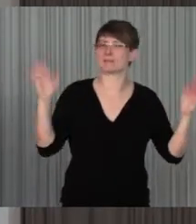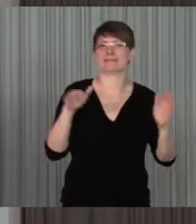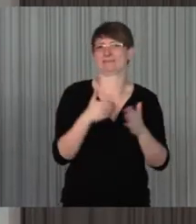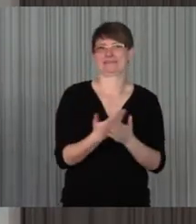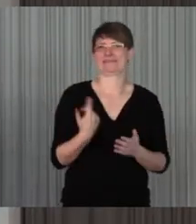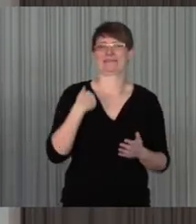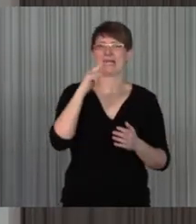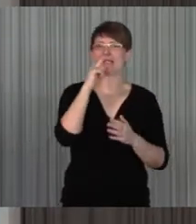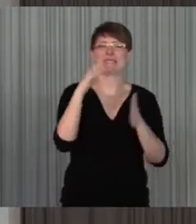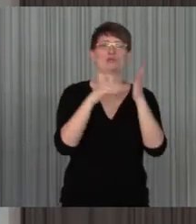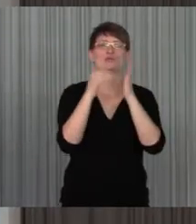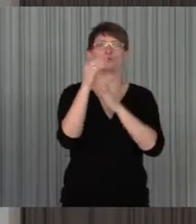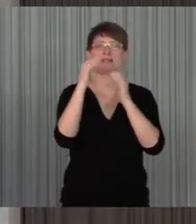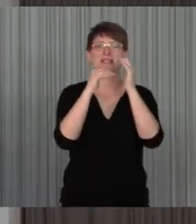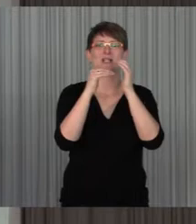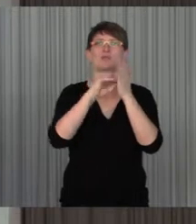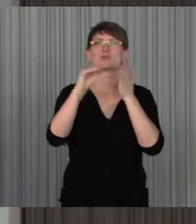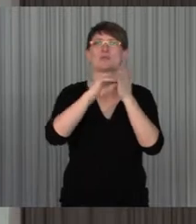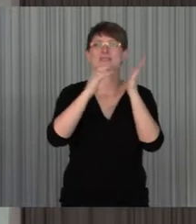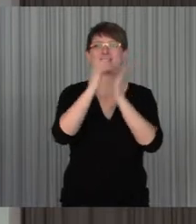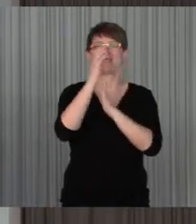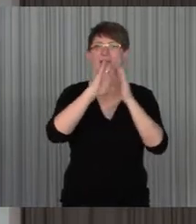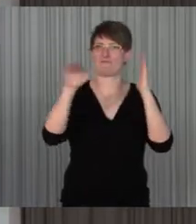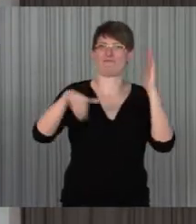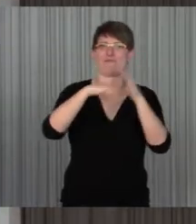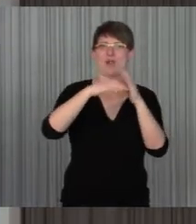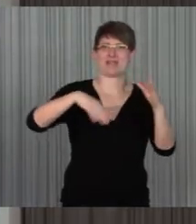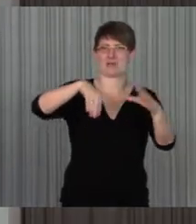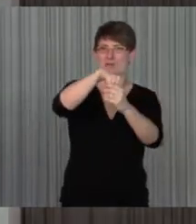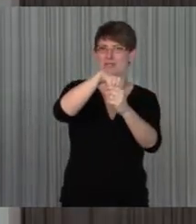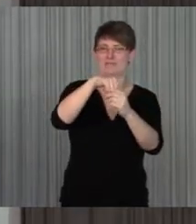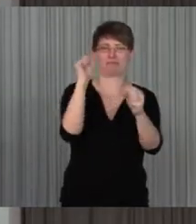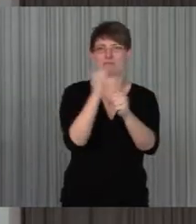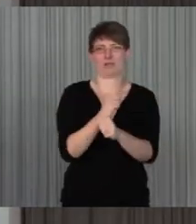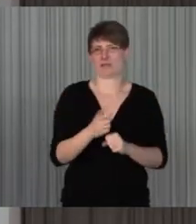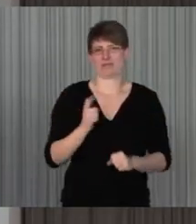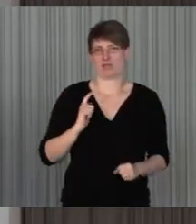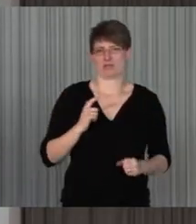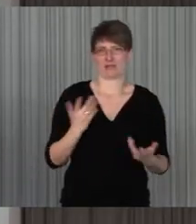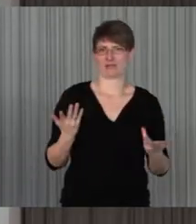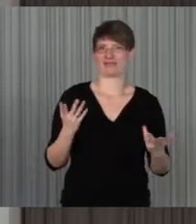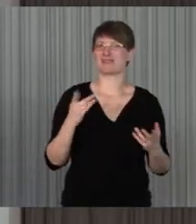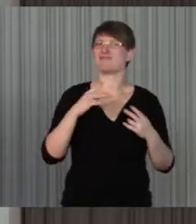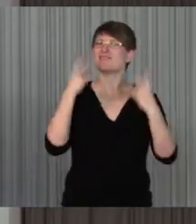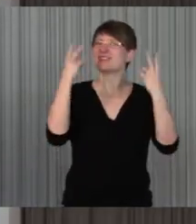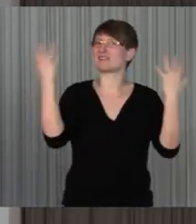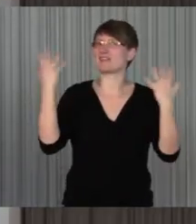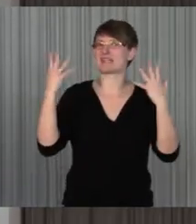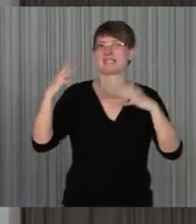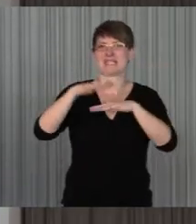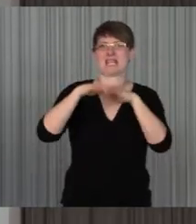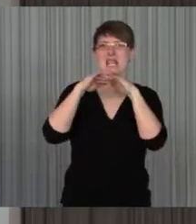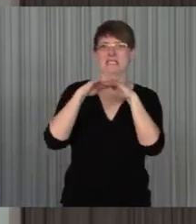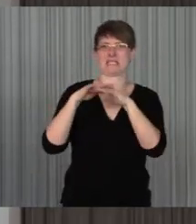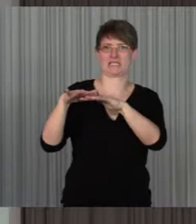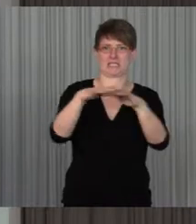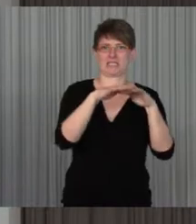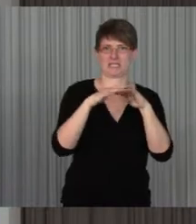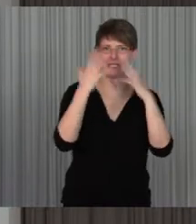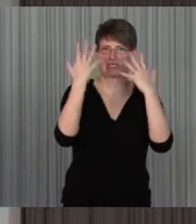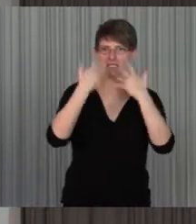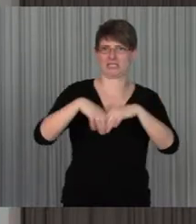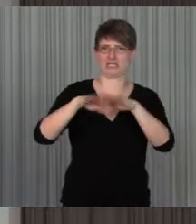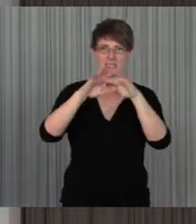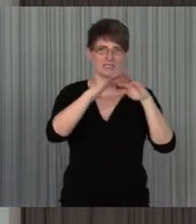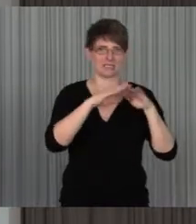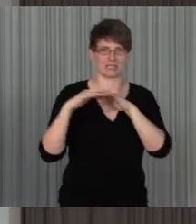furchtendlich inklusiv ist, das Wichtige ist tatsächlich, glaube ich, tatsächlich Netzwerke zu knüpfen und Kontakte auszunehmen und ich